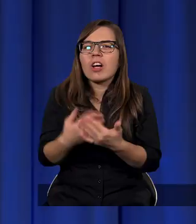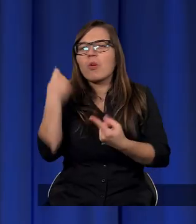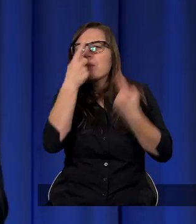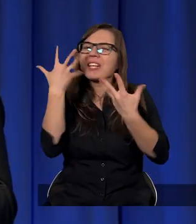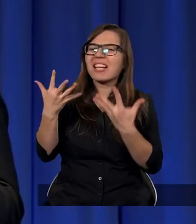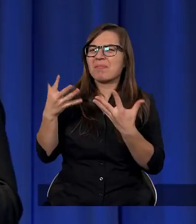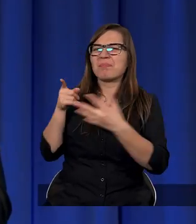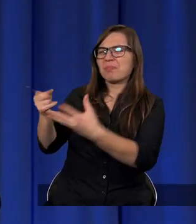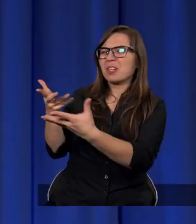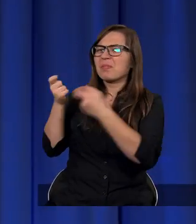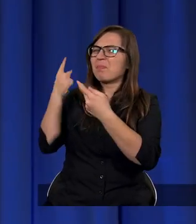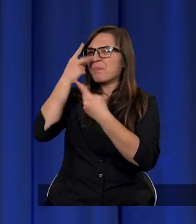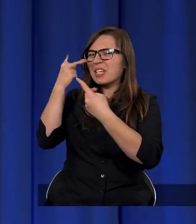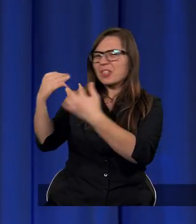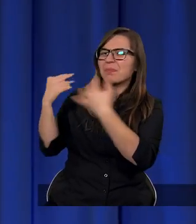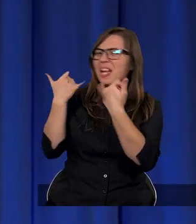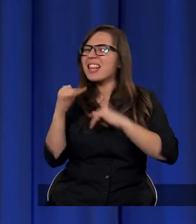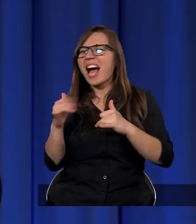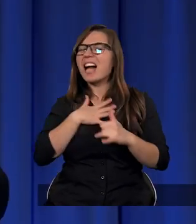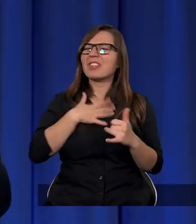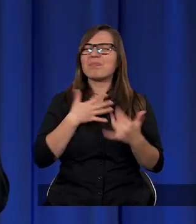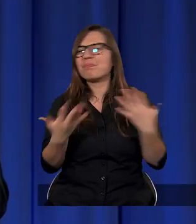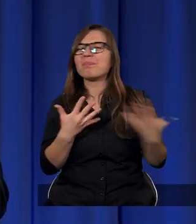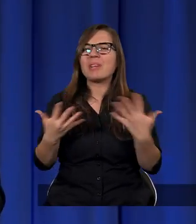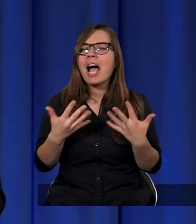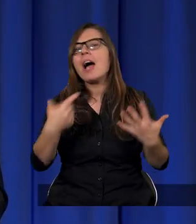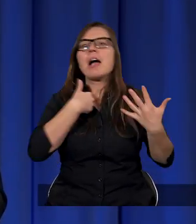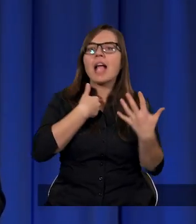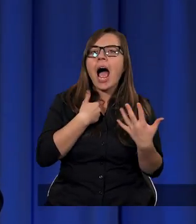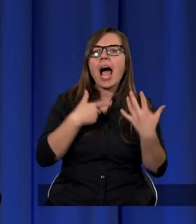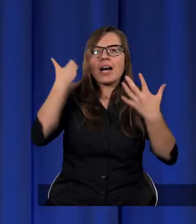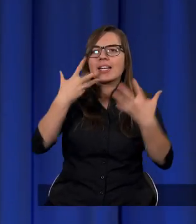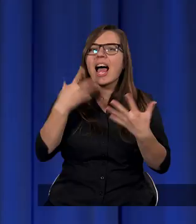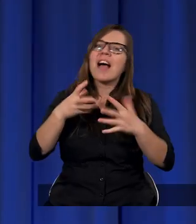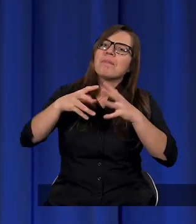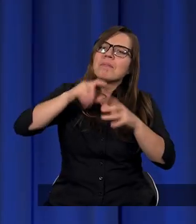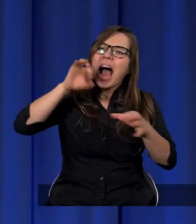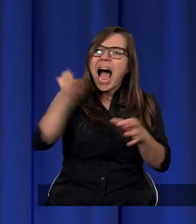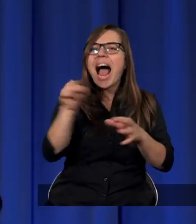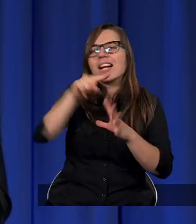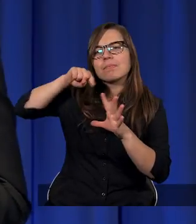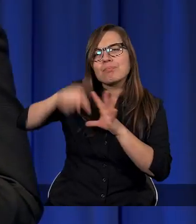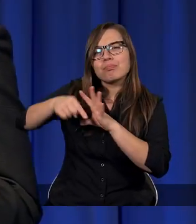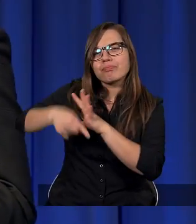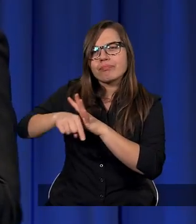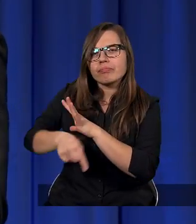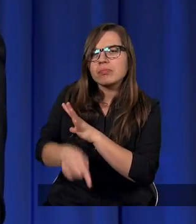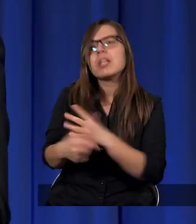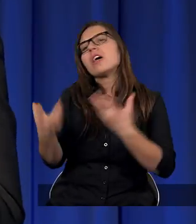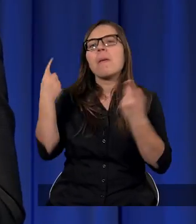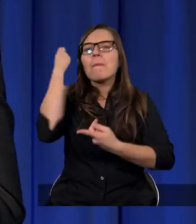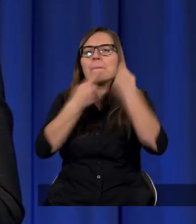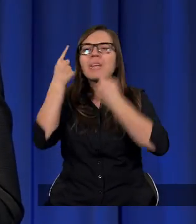Być może on ma rację, a ja nie. Więc wtedy człowiek zaczyna głębiej badać w to, co wierzy. Zaczyna poddawać